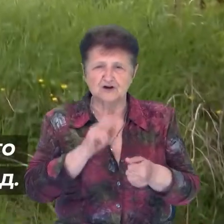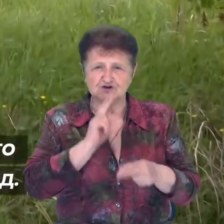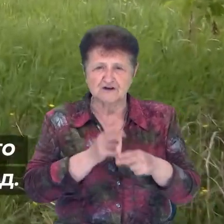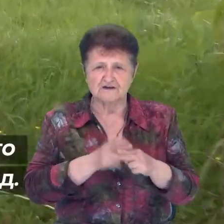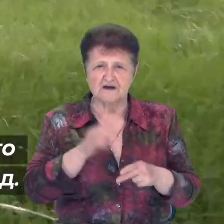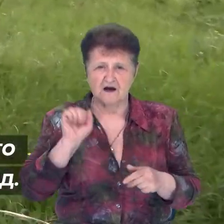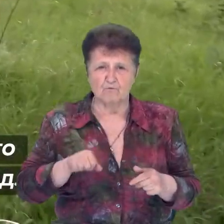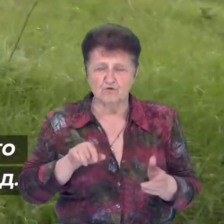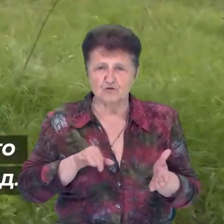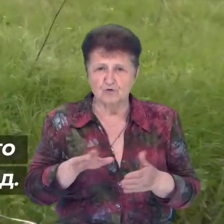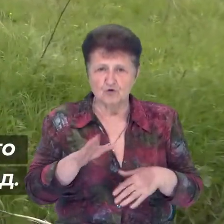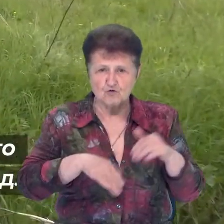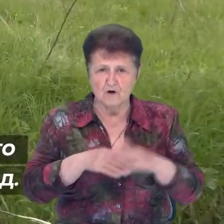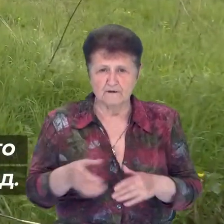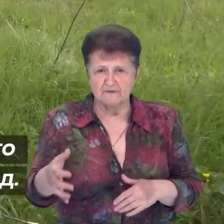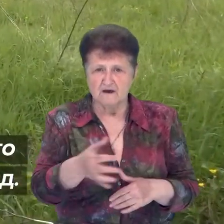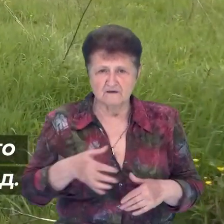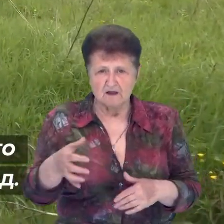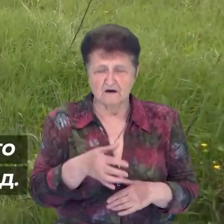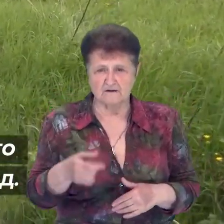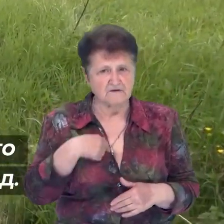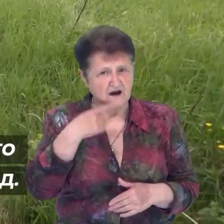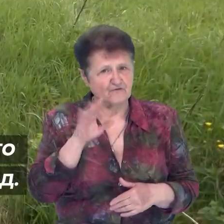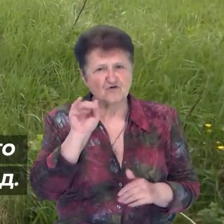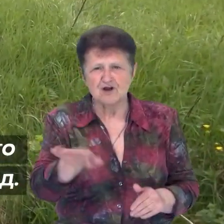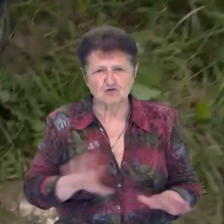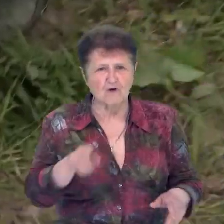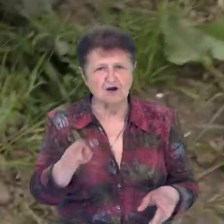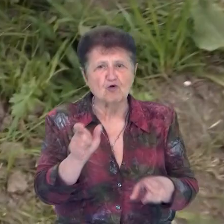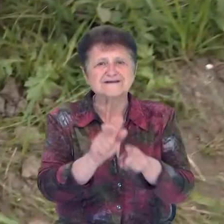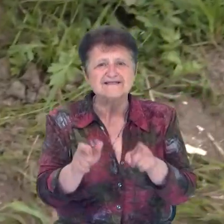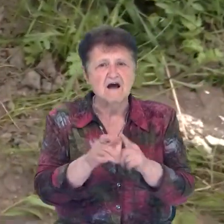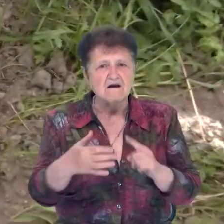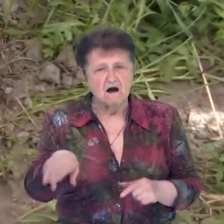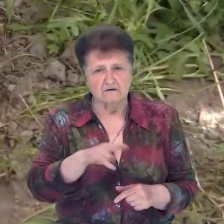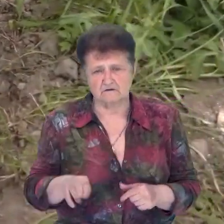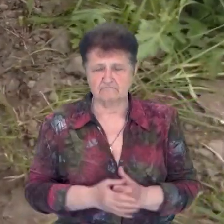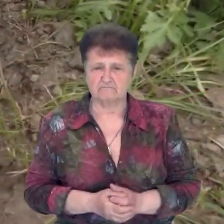підійшов, почав так обривати руками. Я кажу, Серега, не трогай, тому що це снаряд. Ось воно.